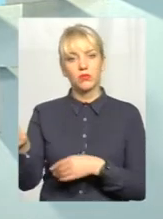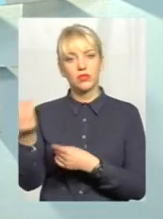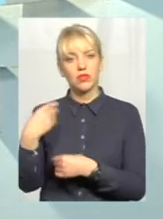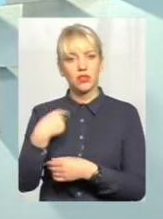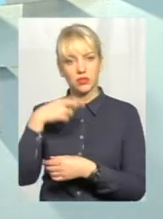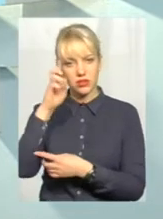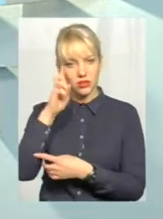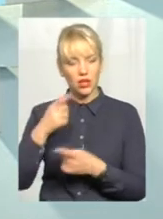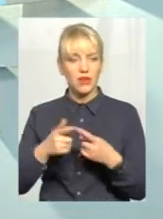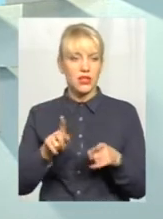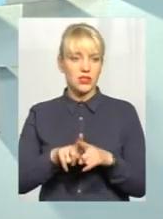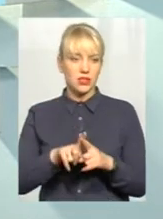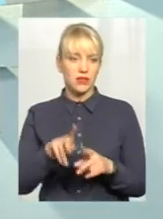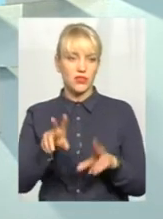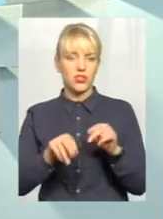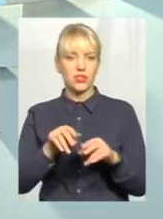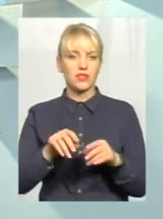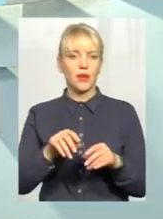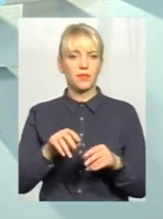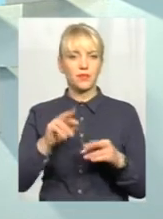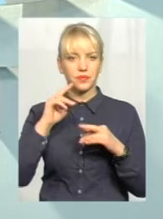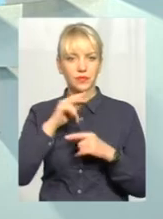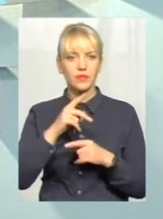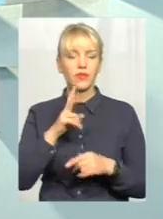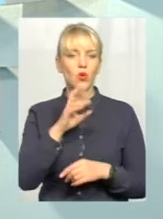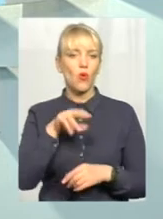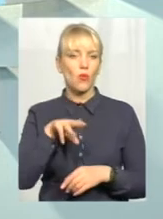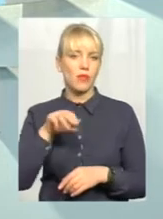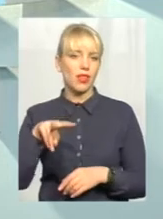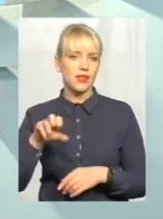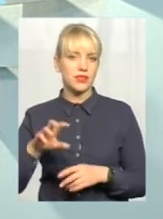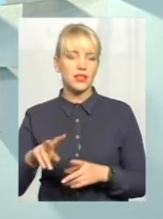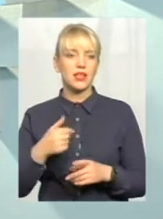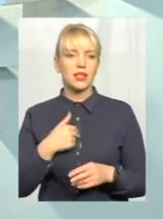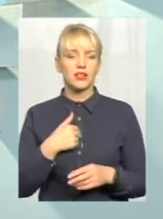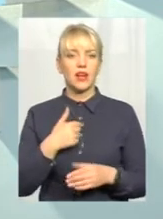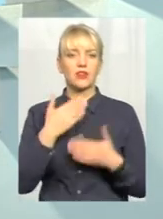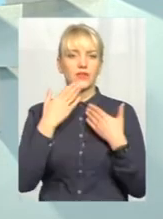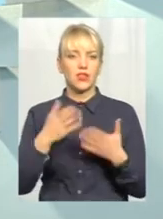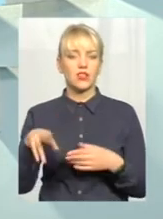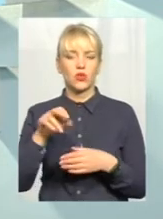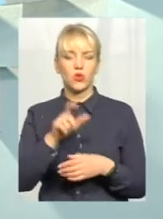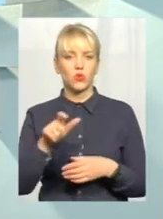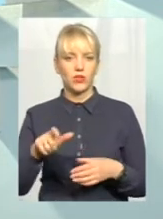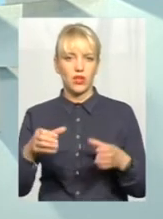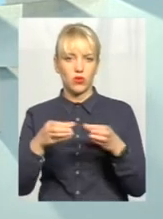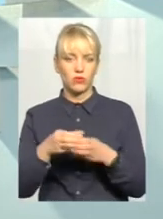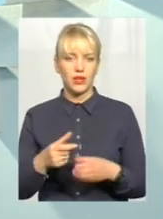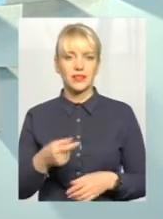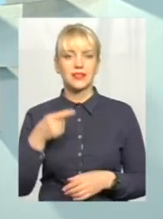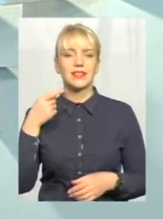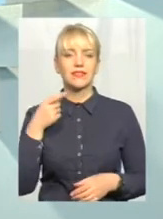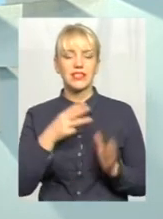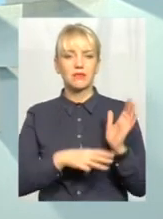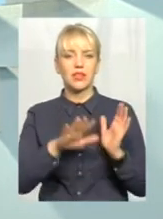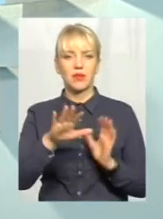сторони зробіть. От тут комплекс. Але я хотів би звернутися ще раз, користуючись нагодою, до мешканців громад. 85